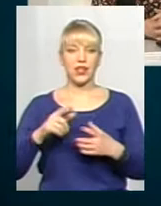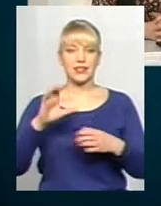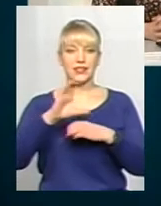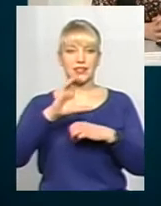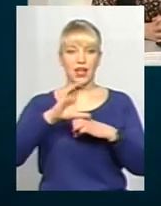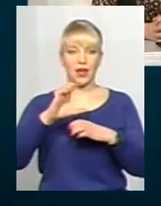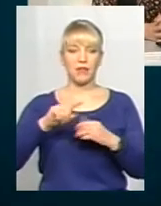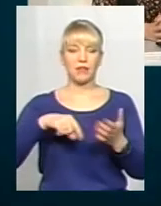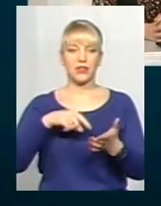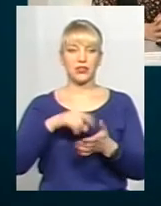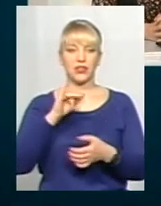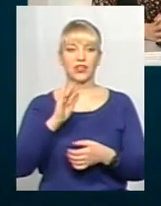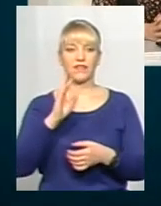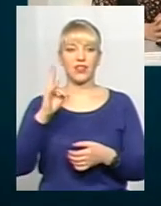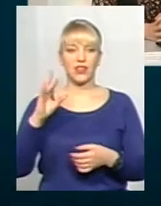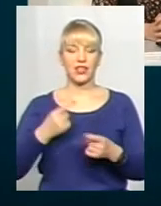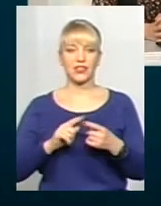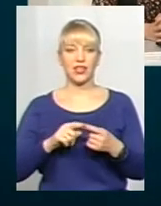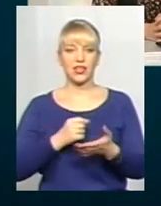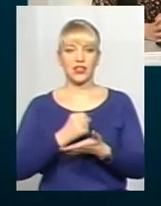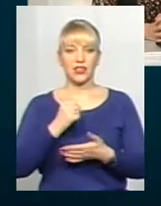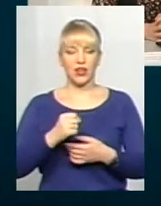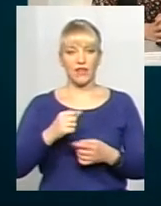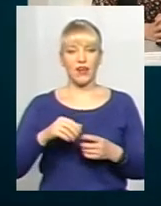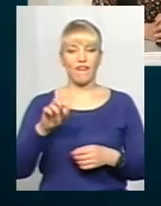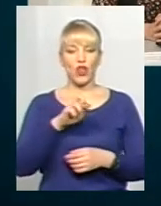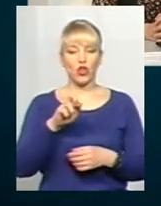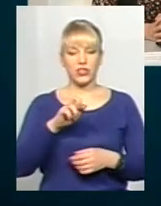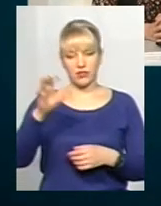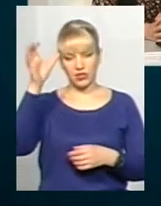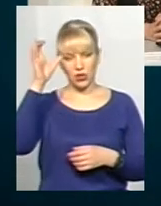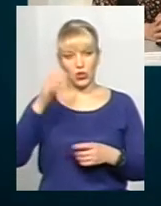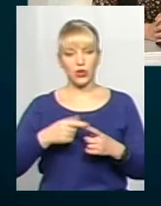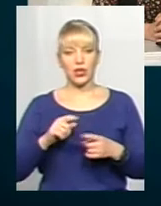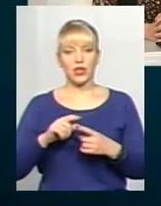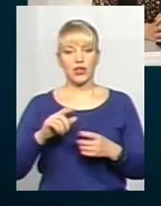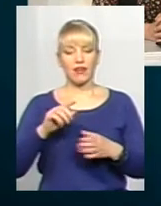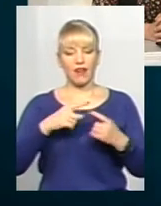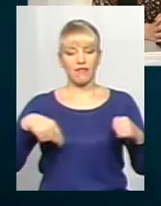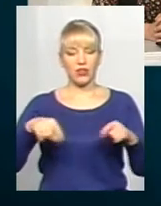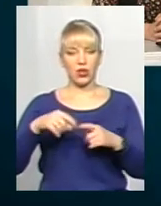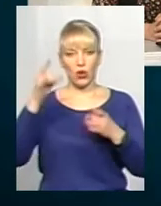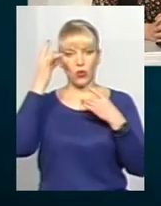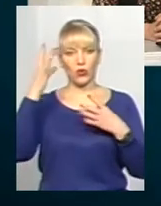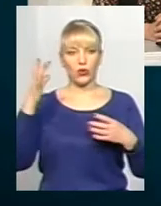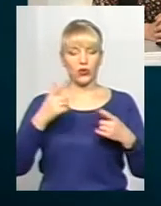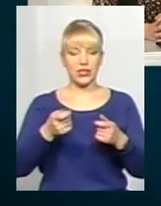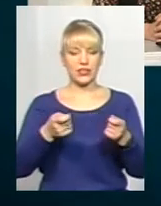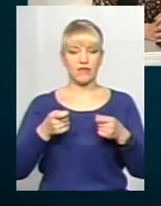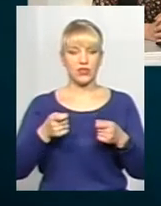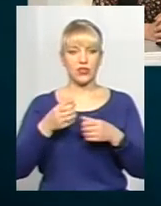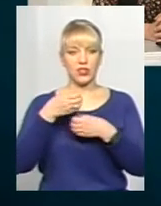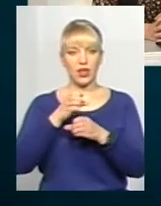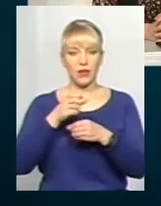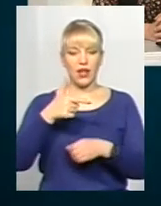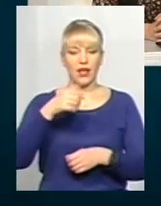з міста Рівного. А це кандидатка філософських наук, доцентка кафедри культурології та філософії, завідувачка лабораторію